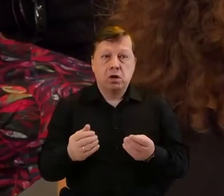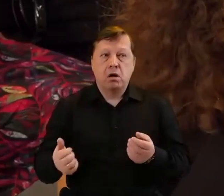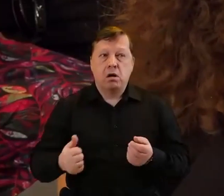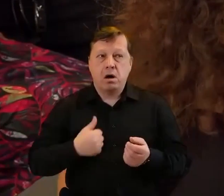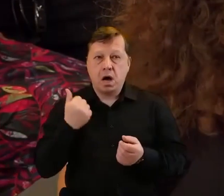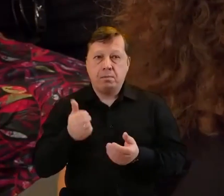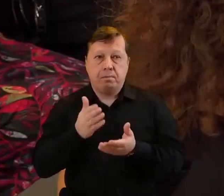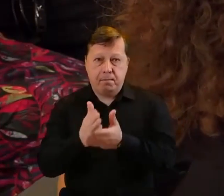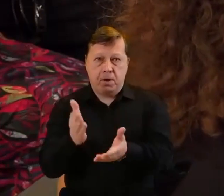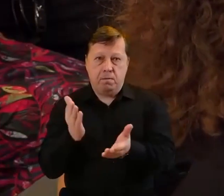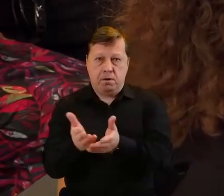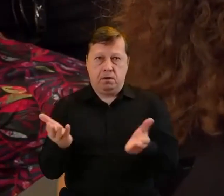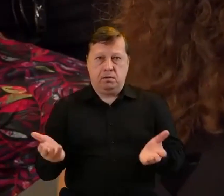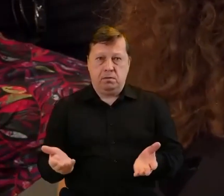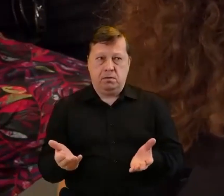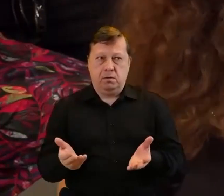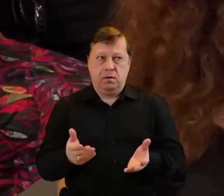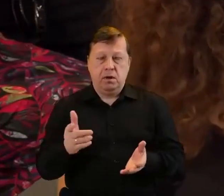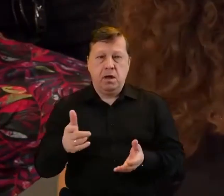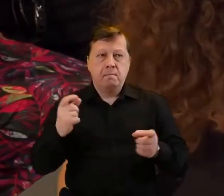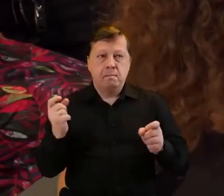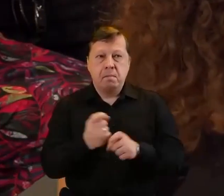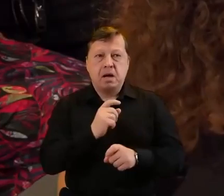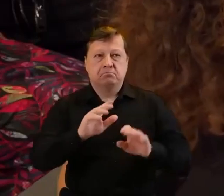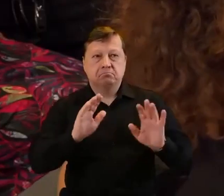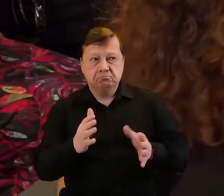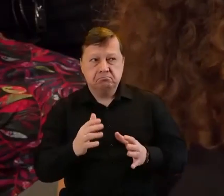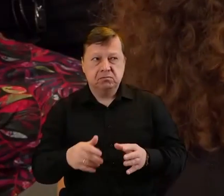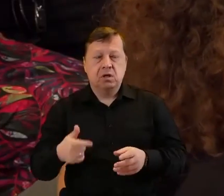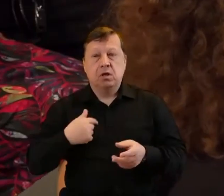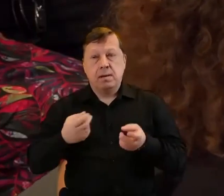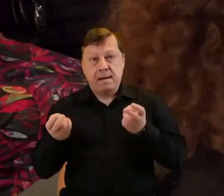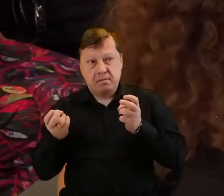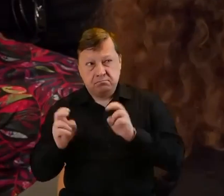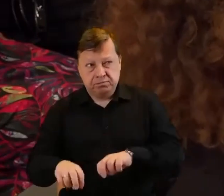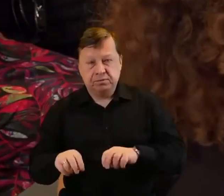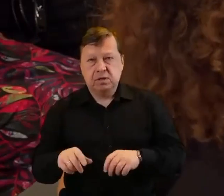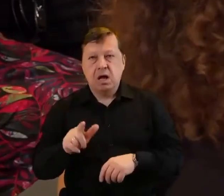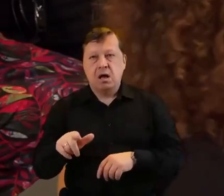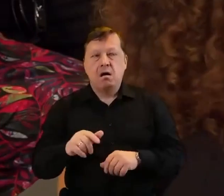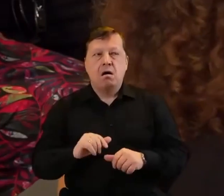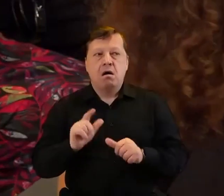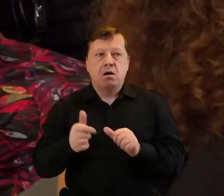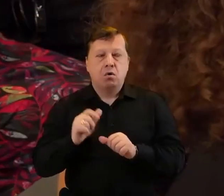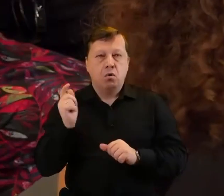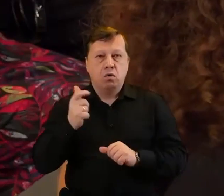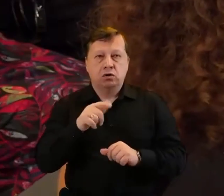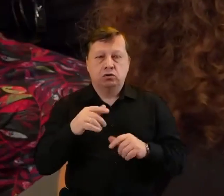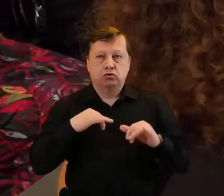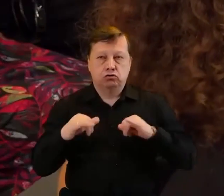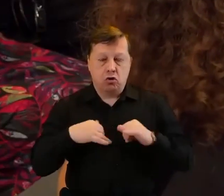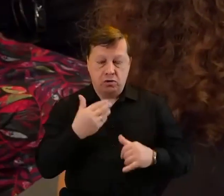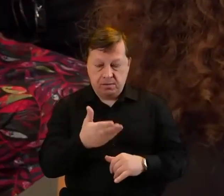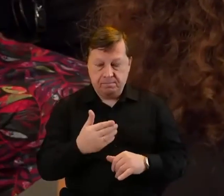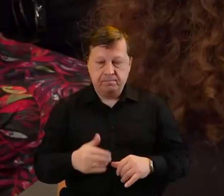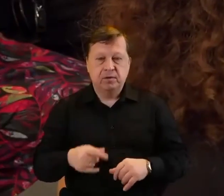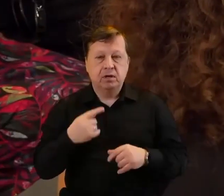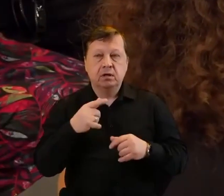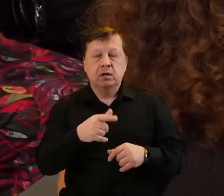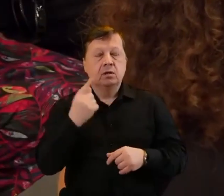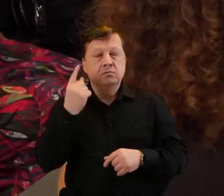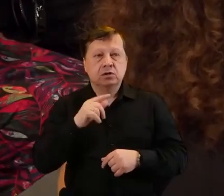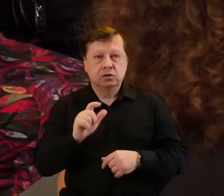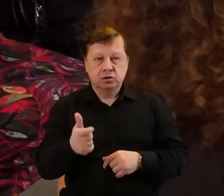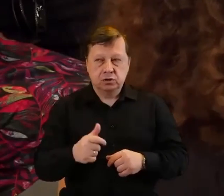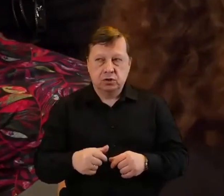tworzyć ten odpowiedzialny jakby biznes, ale wchodzić właśnie wspomagać rząd. Niestety na przykład nasz rząd moim